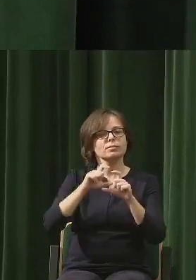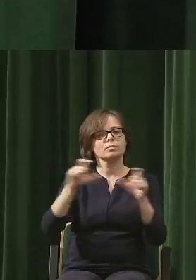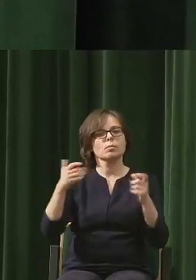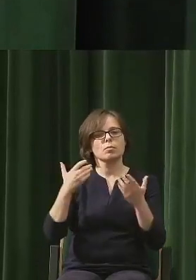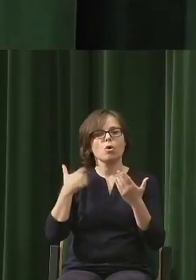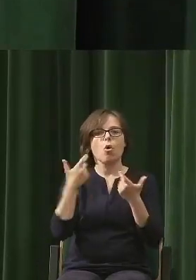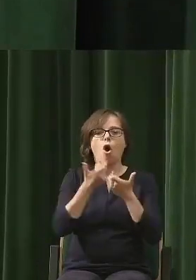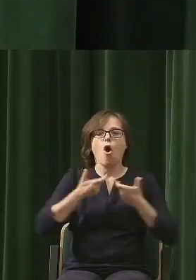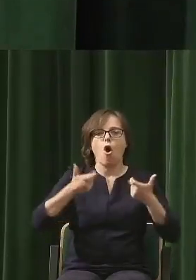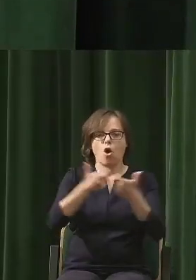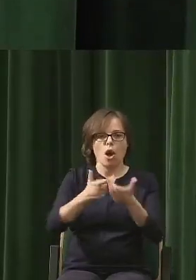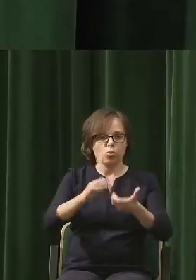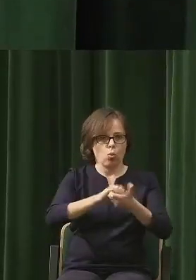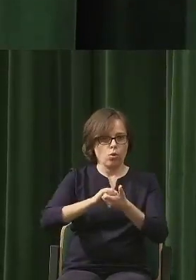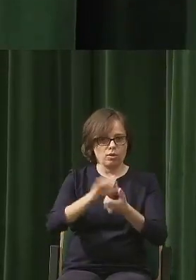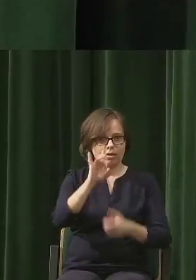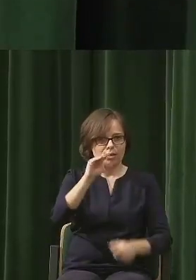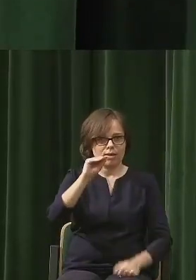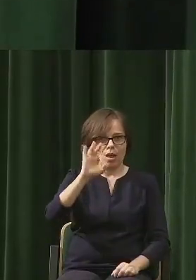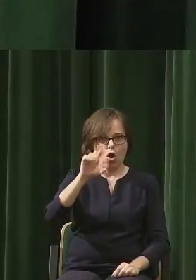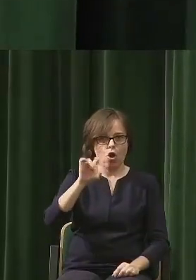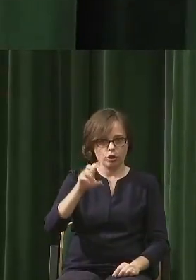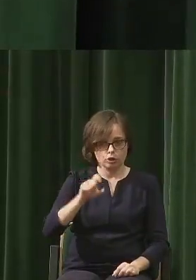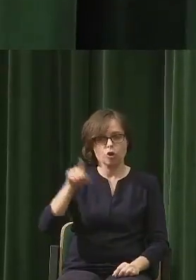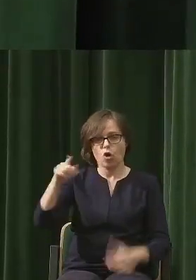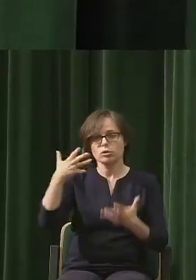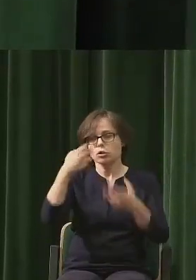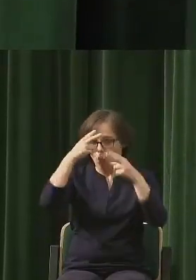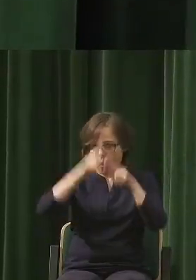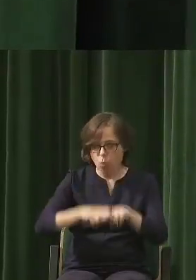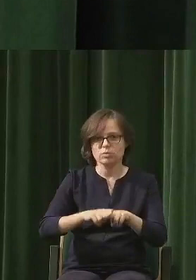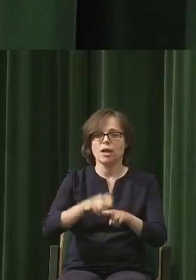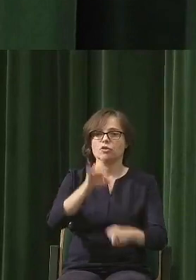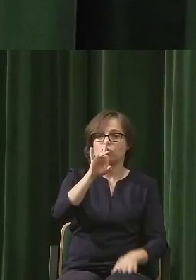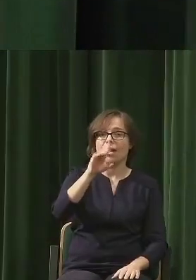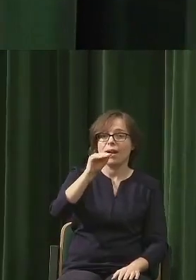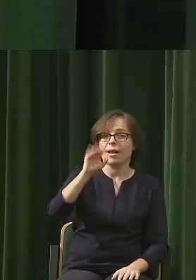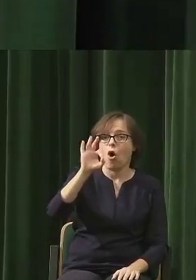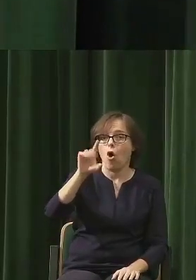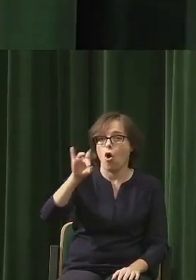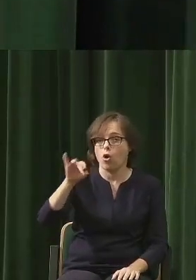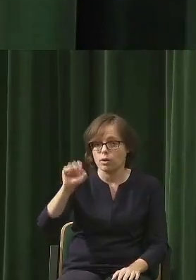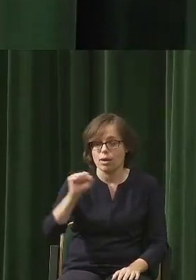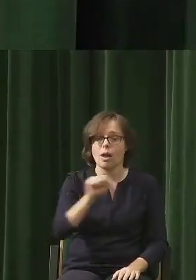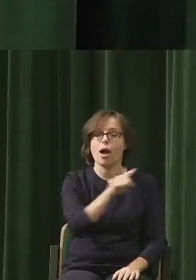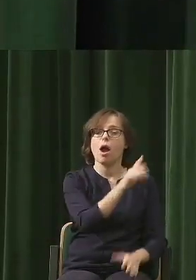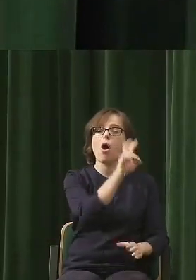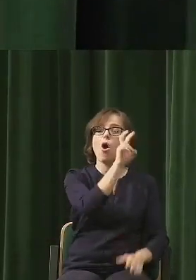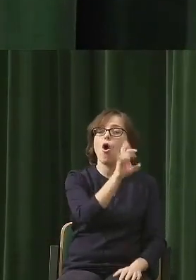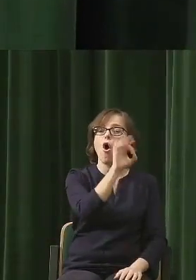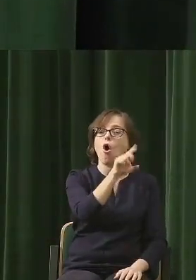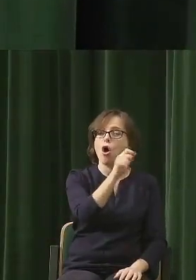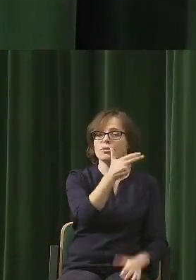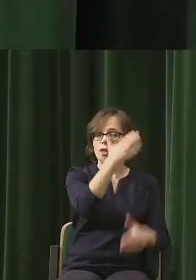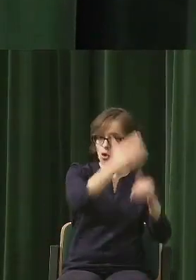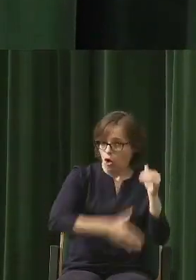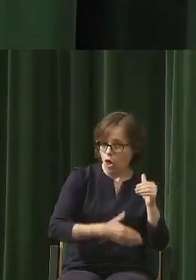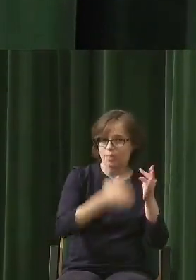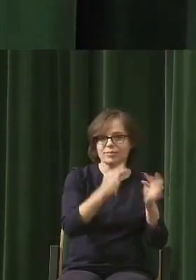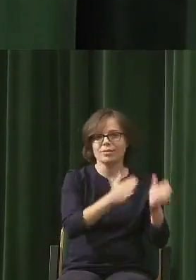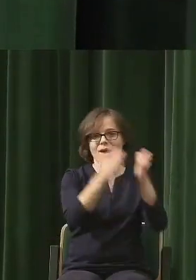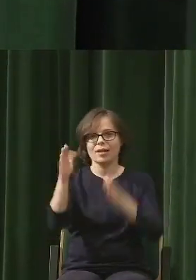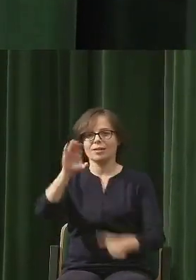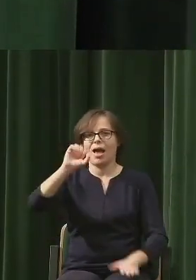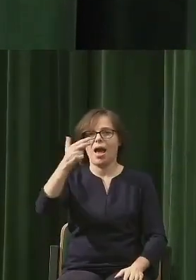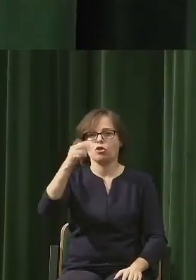Unii Geologicznej, by rzeczywiście uznać, że w kategoriach geologicznych przeszliśmy z holocenu do antropocenu, czyli do epoki